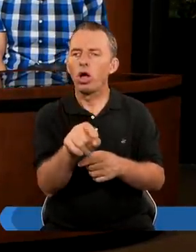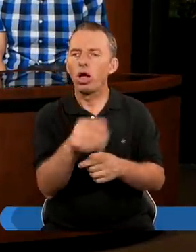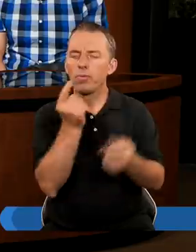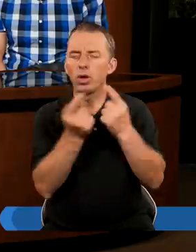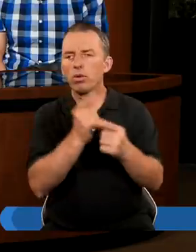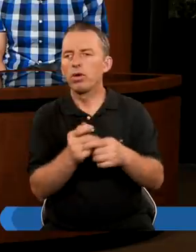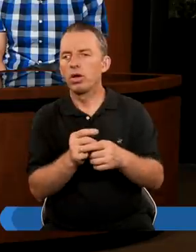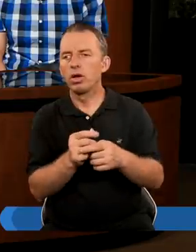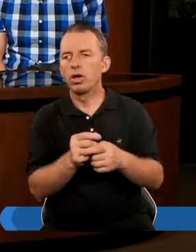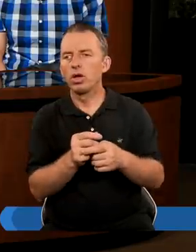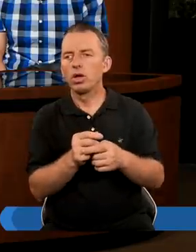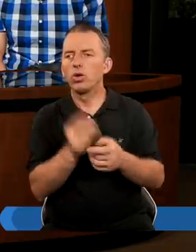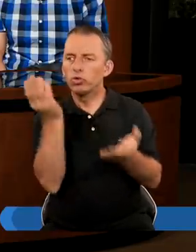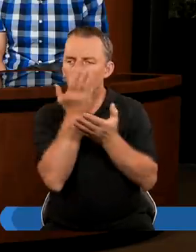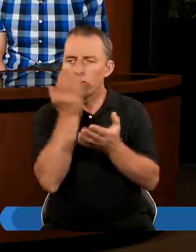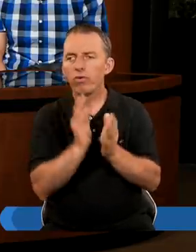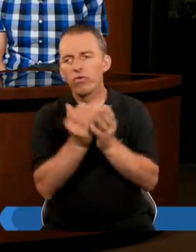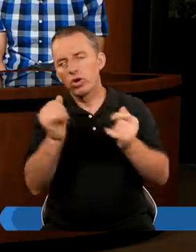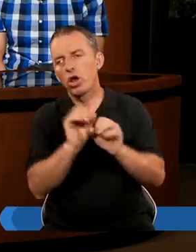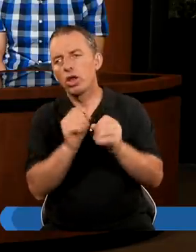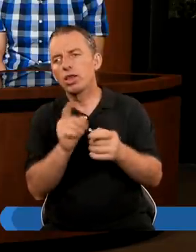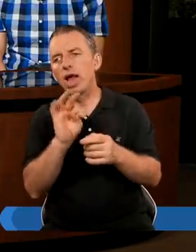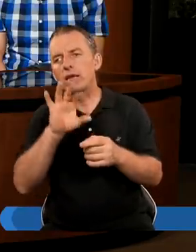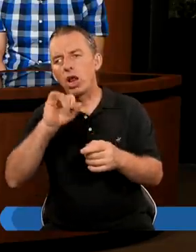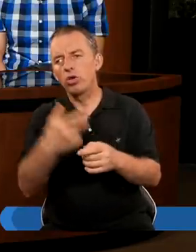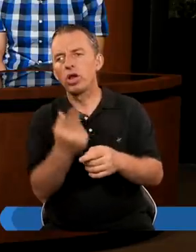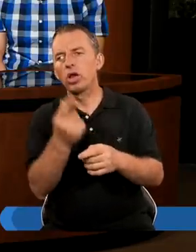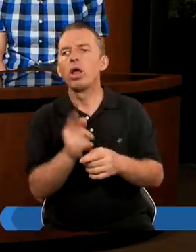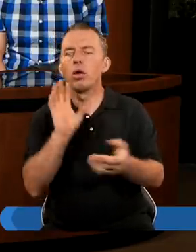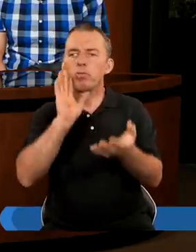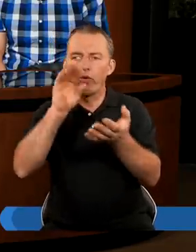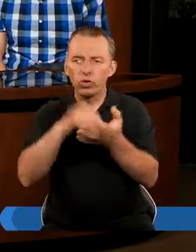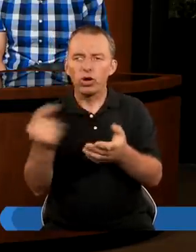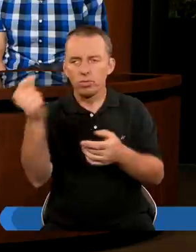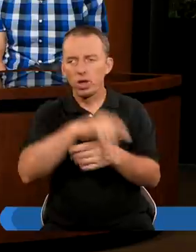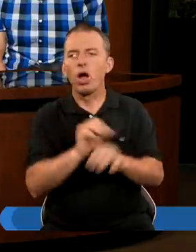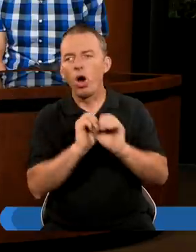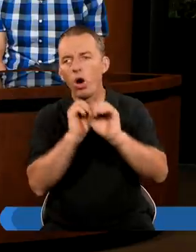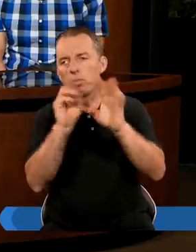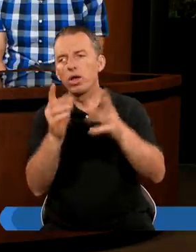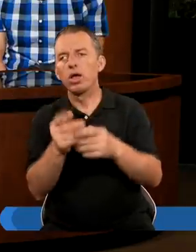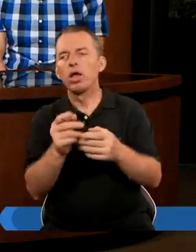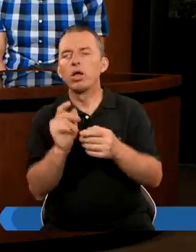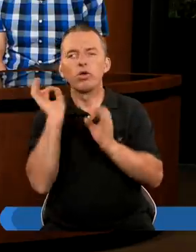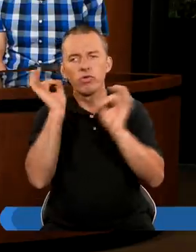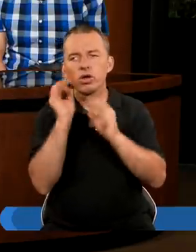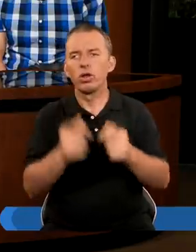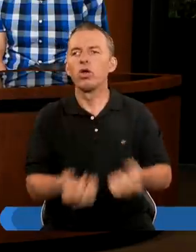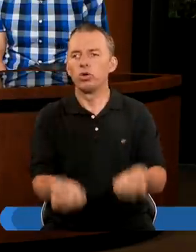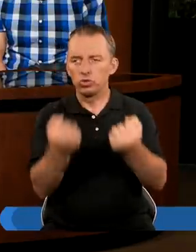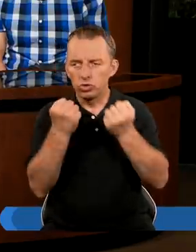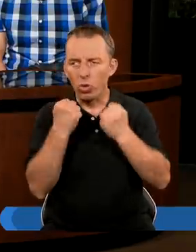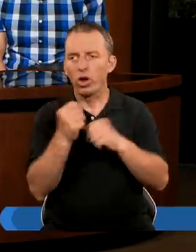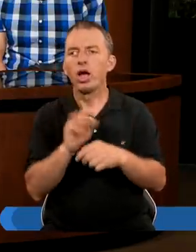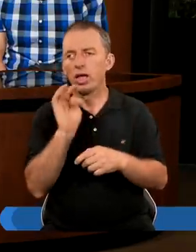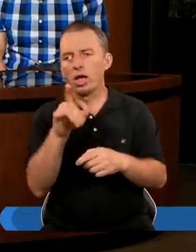Jak sądzę Jest to odniesienie Do tego O czym czytamy W drugim liście Do Tesaloniczan Że tuż przed Powtórnym przyjściem Jezusa Objawi się Ufniego dziwiec Z wielką mocą